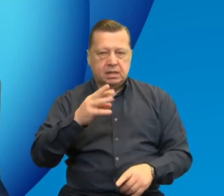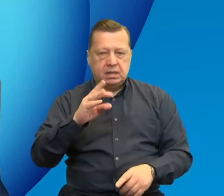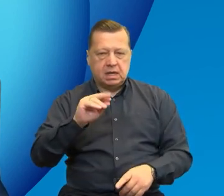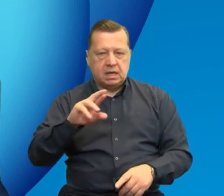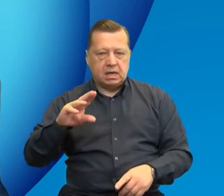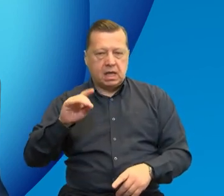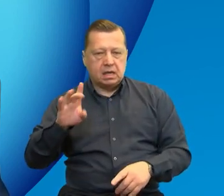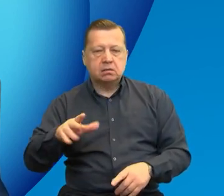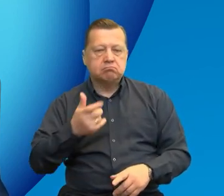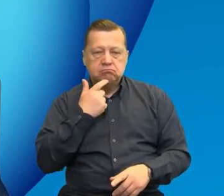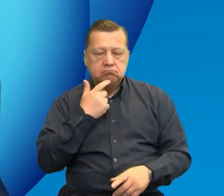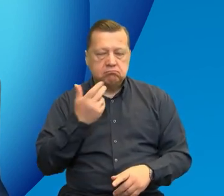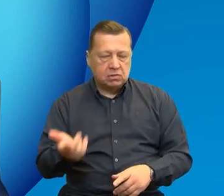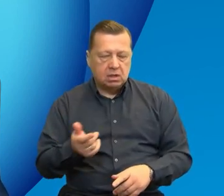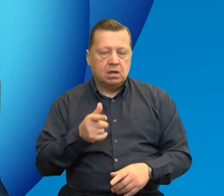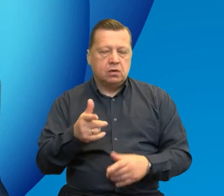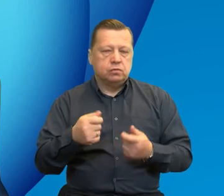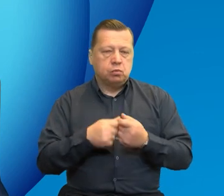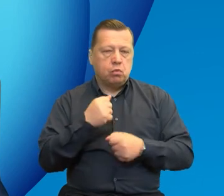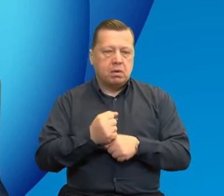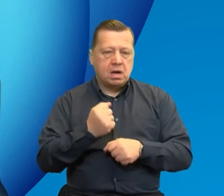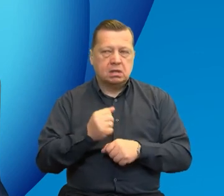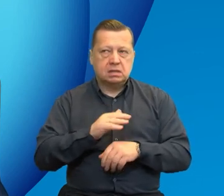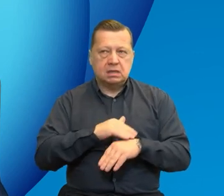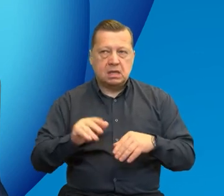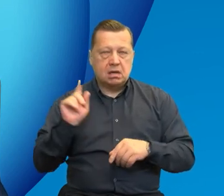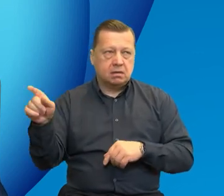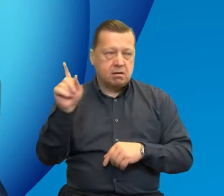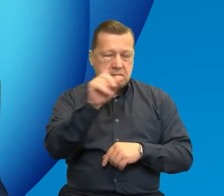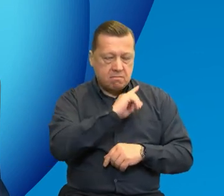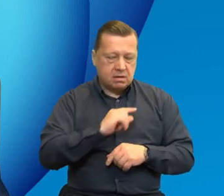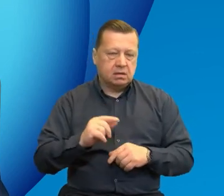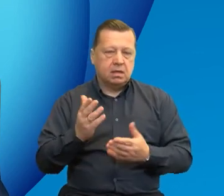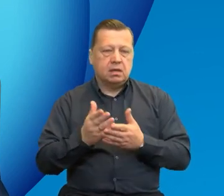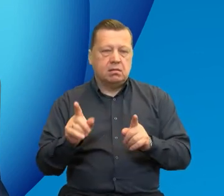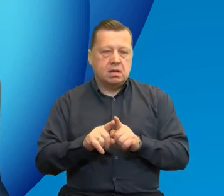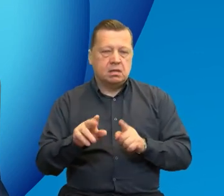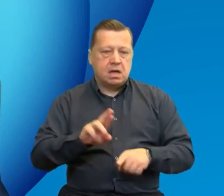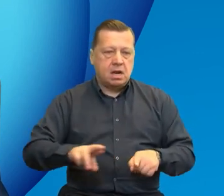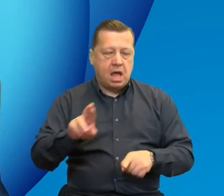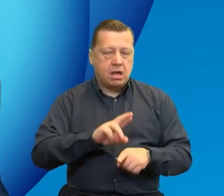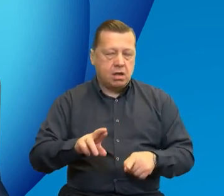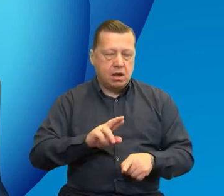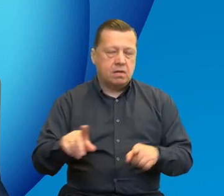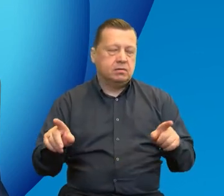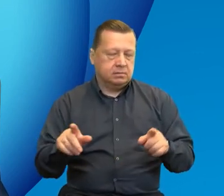współpraca transgraniczna, jak również transnarodowa i międzyregionalna.